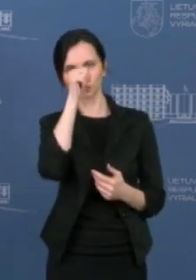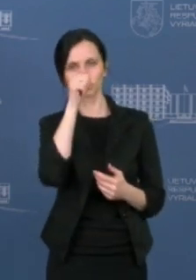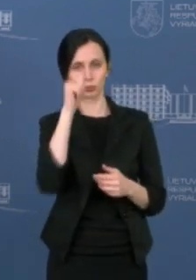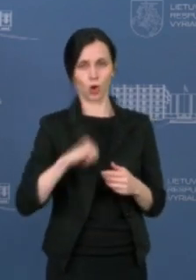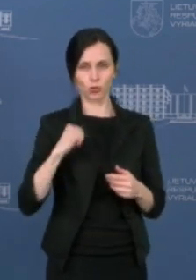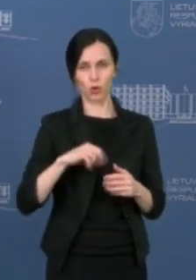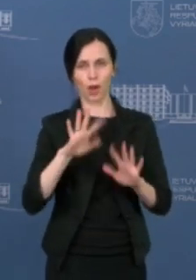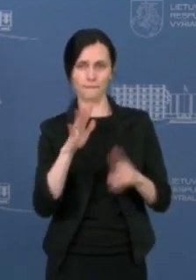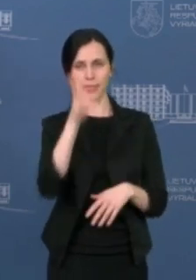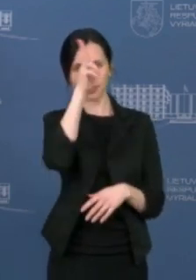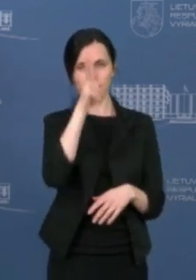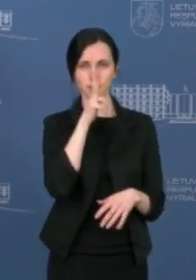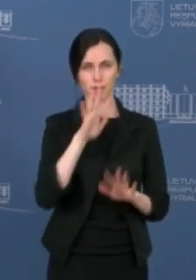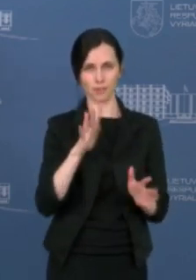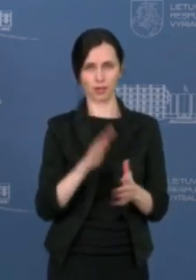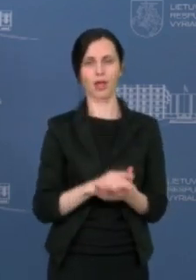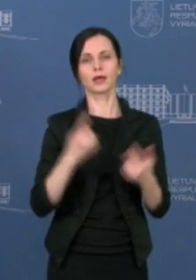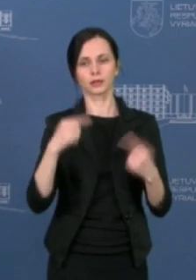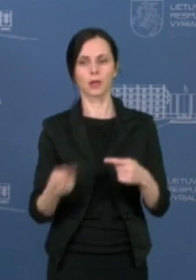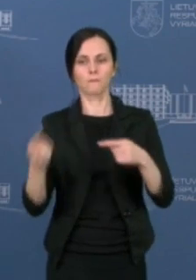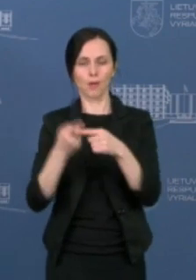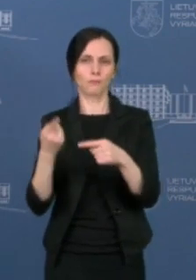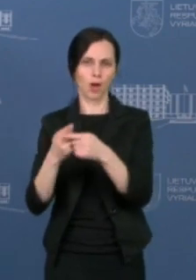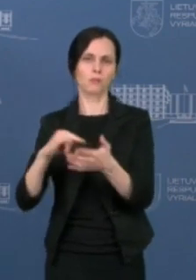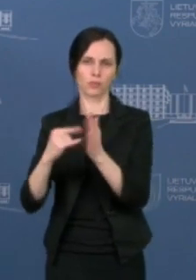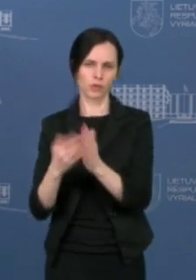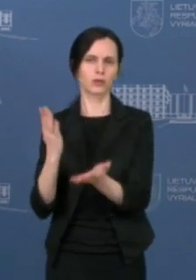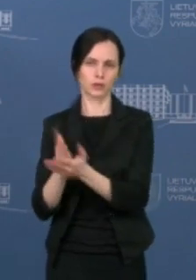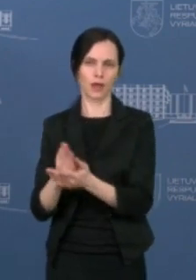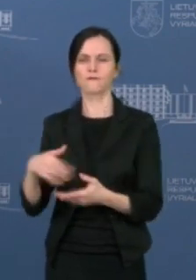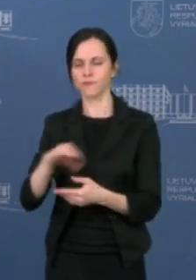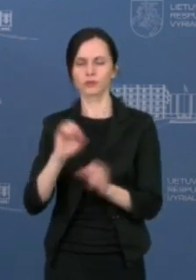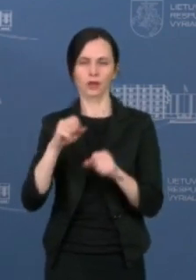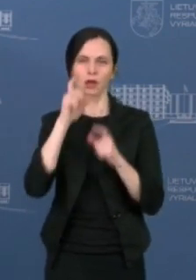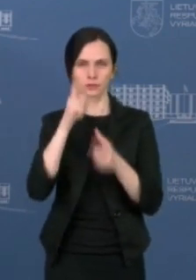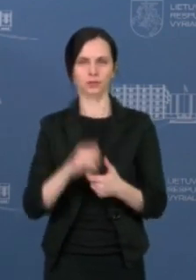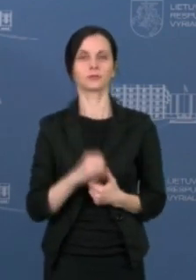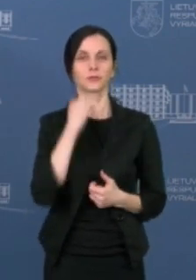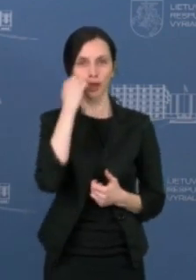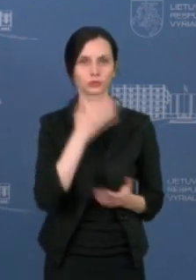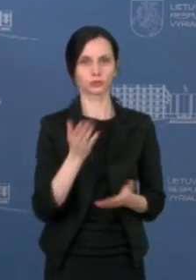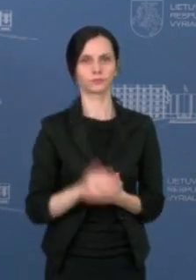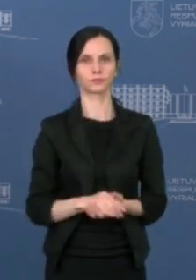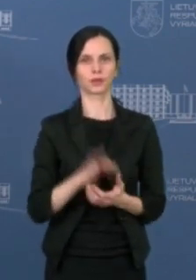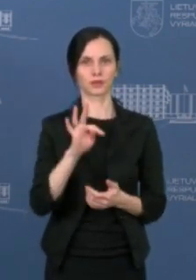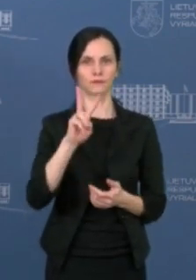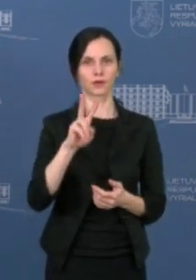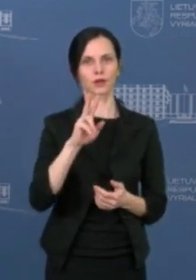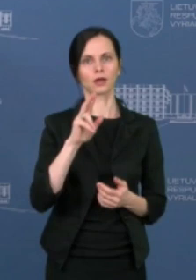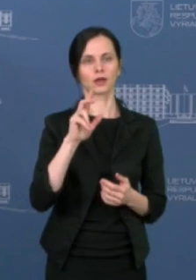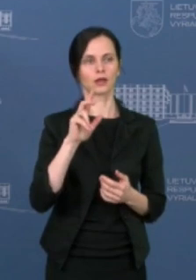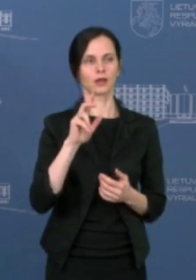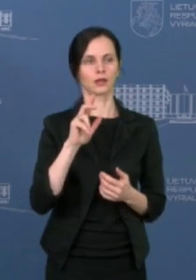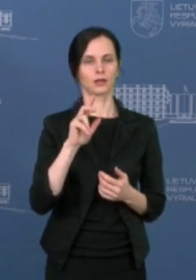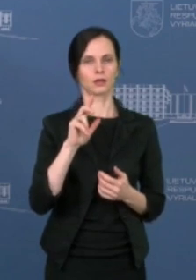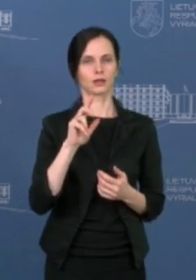kitų pagalbos priemonių numatyta apie viską, mėlai atsakysiu Jūsų klausimus. Ačiū. Vartė TV, Aistė Variauskaitė.